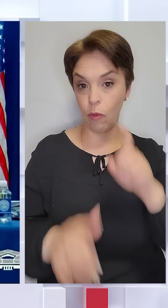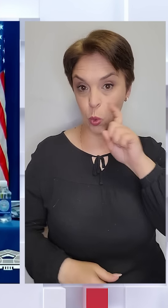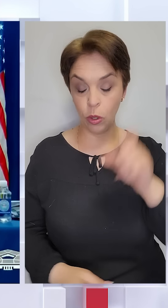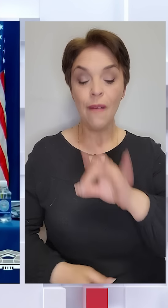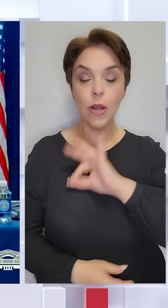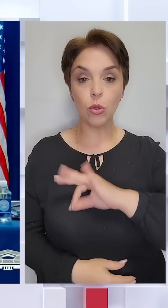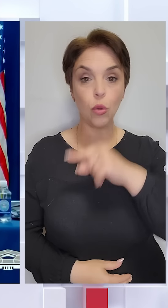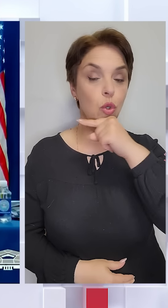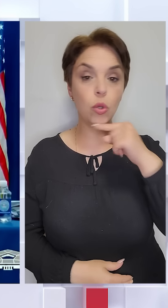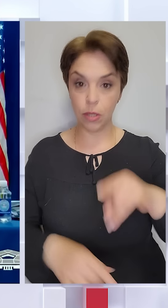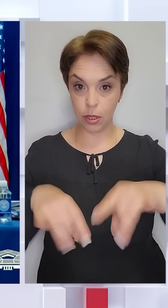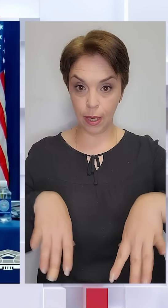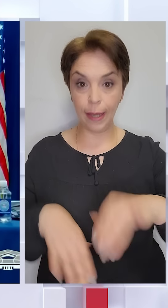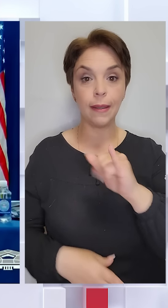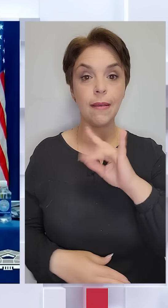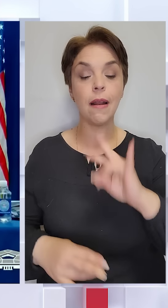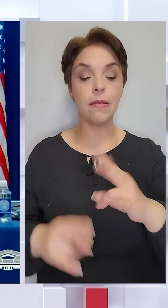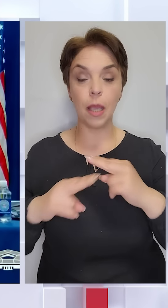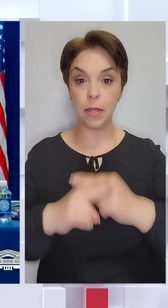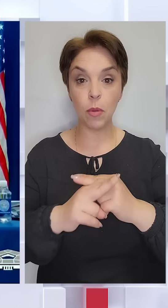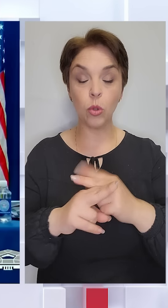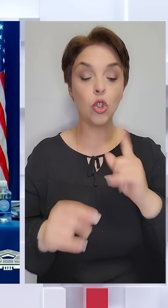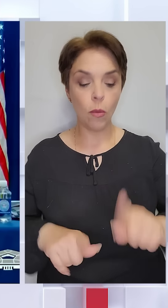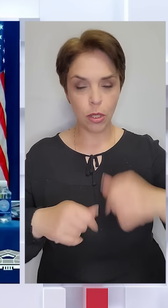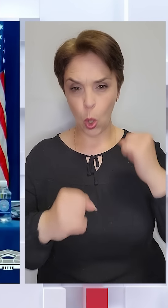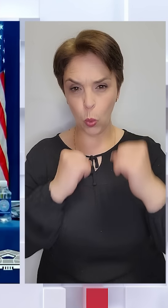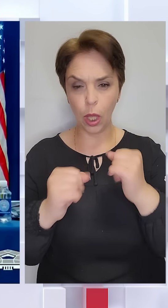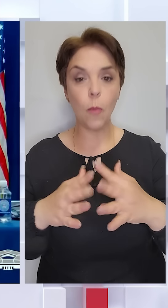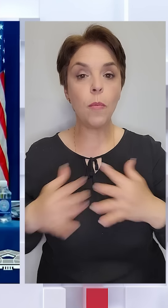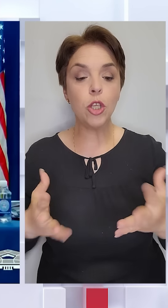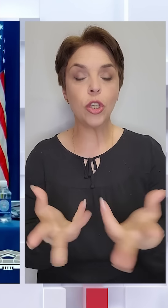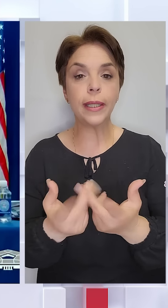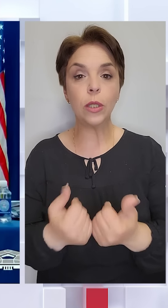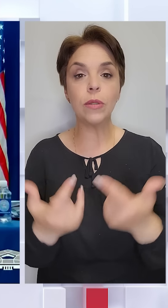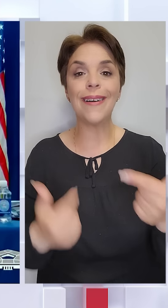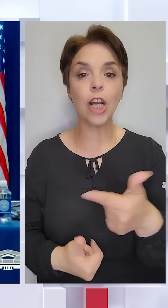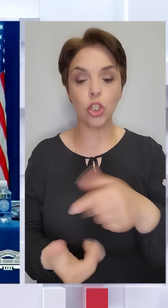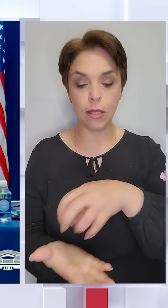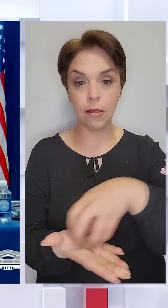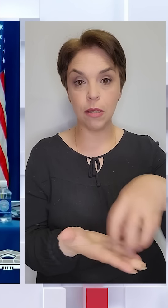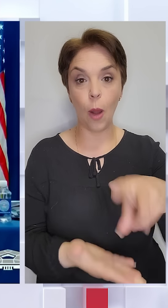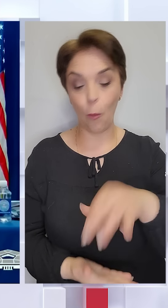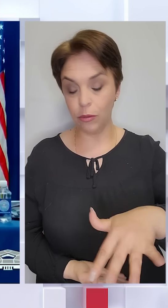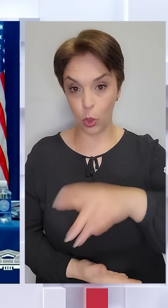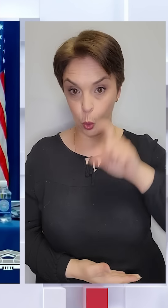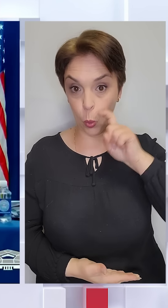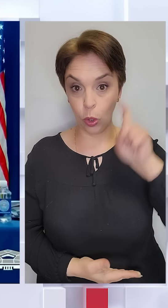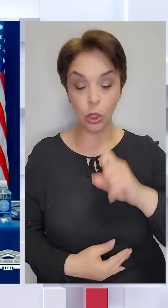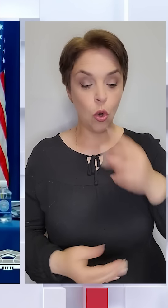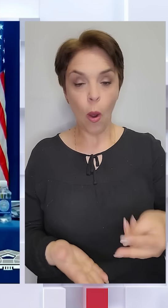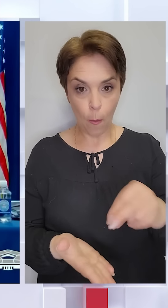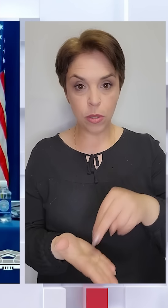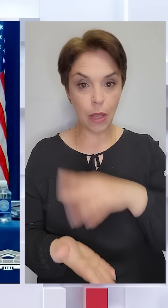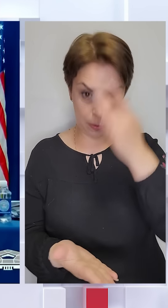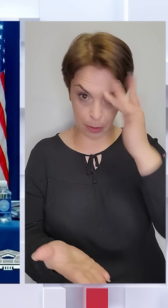використовуючи російські ракети та іранські безпілотники, щоб наносити удари по більшій кількості цивільних цілей по всій території України, щоб поставити